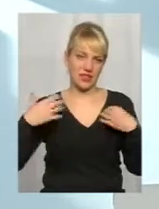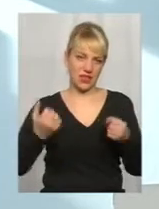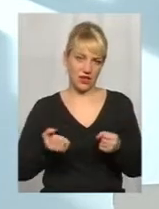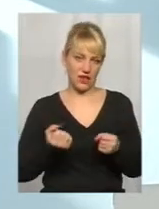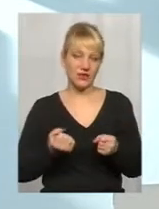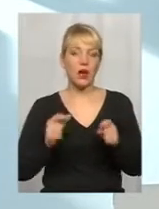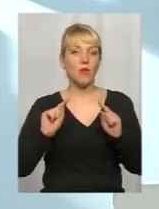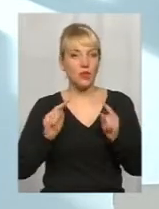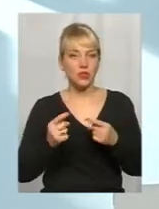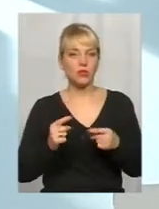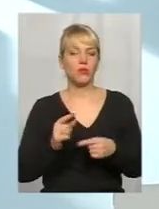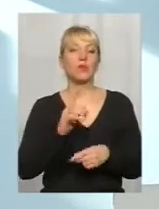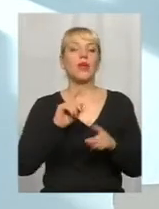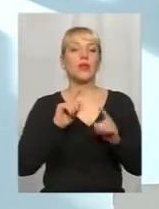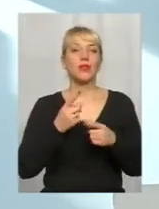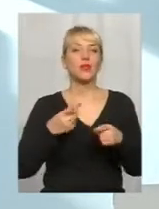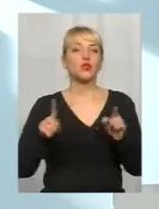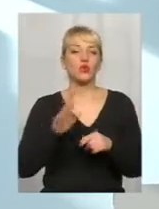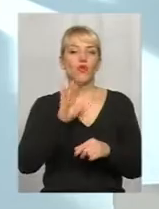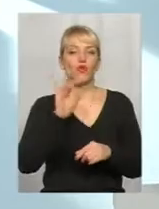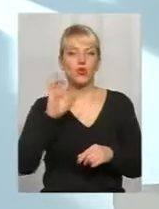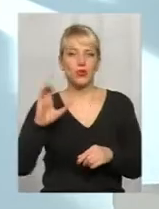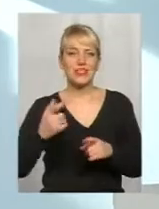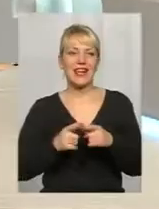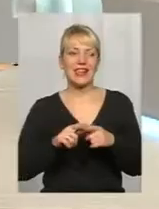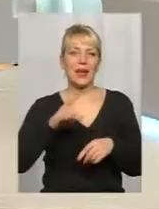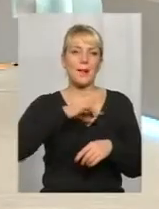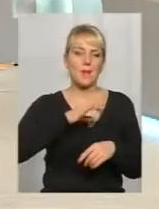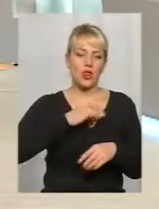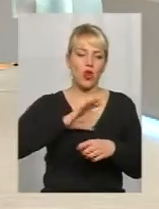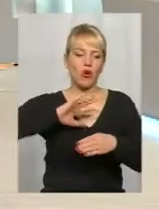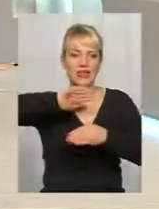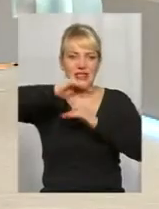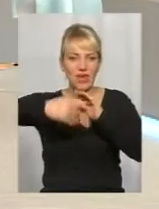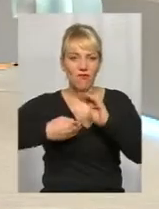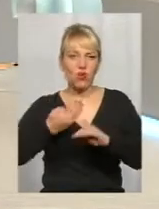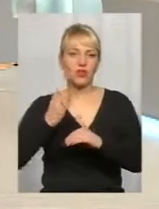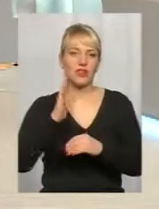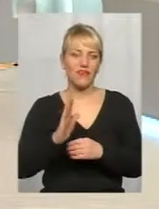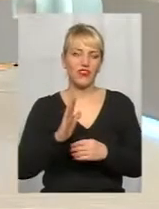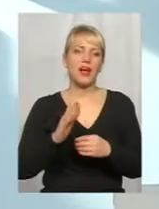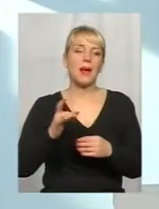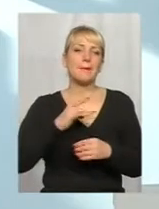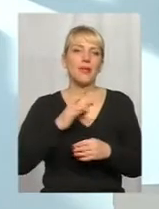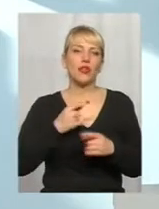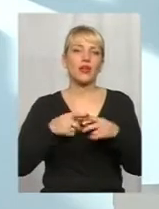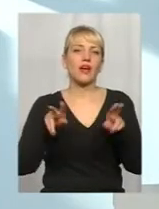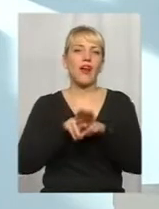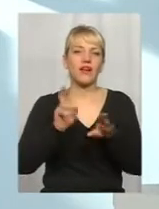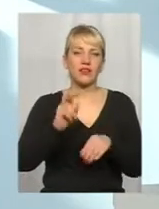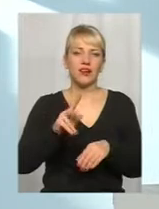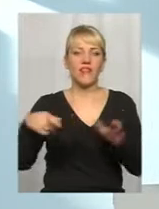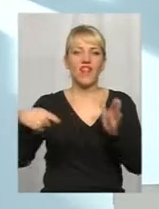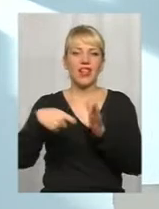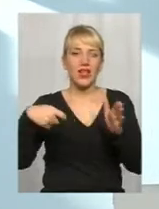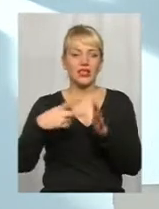Дело в тому, що вірус – це білок, завернутий в білок. Це інформація, це флешка, сути. Це флешка, на якій є